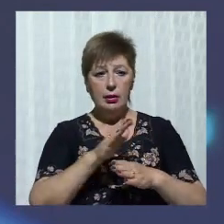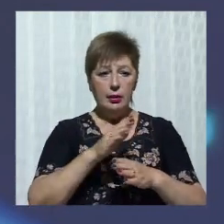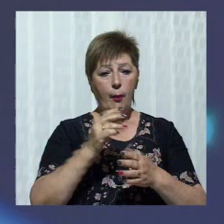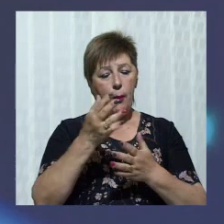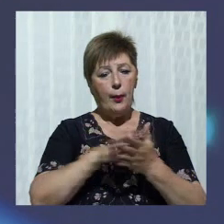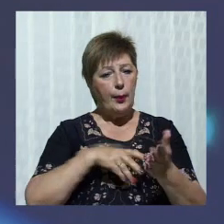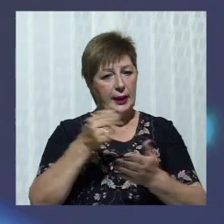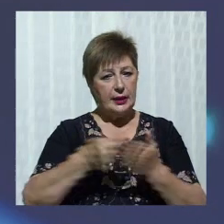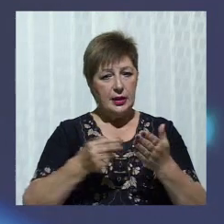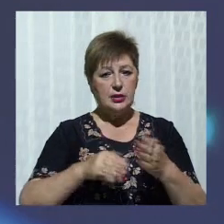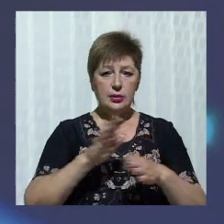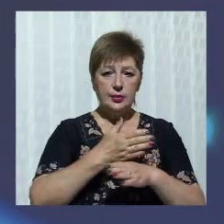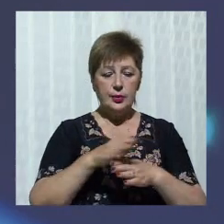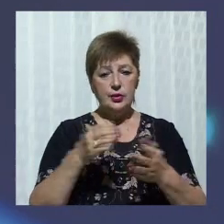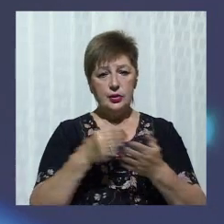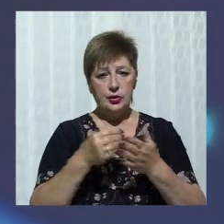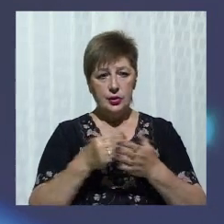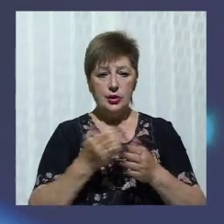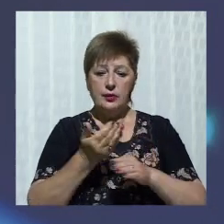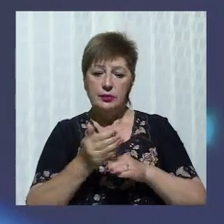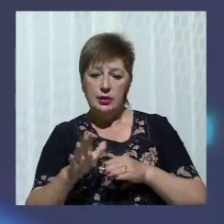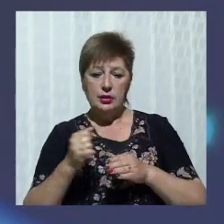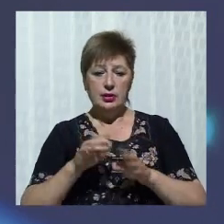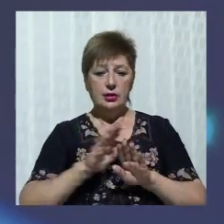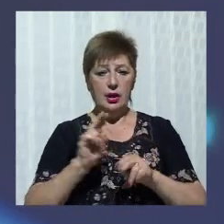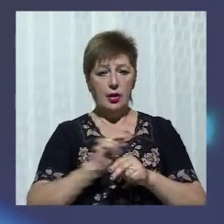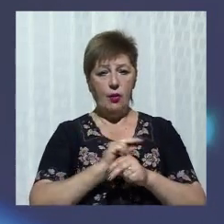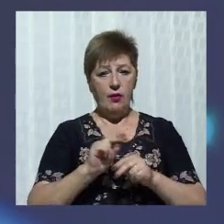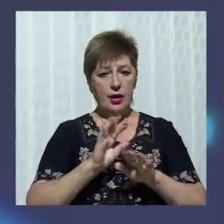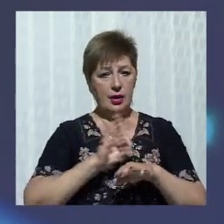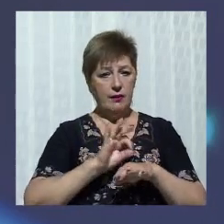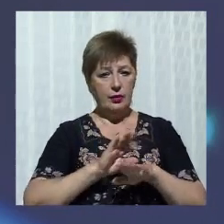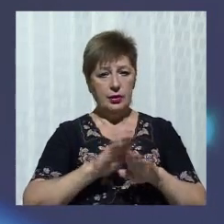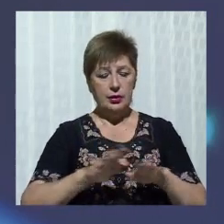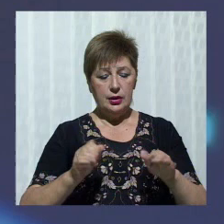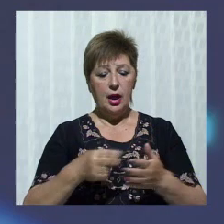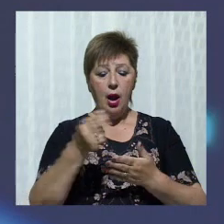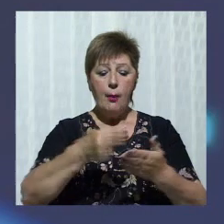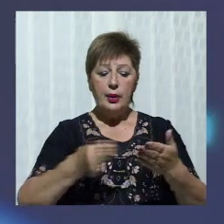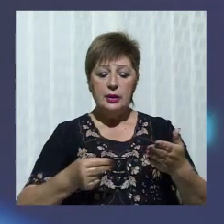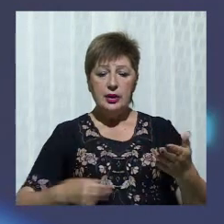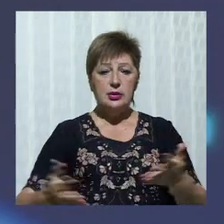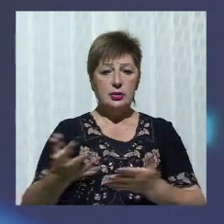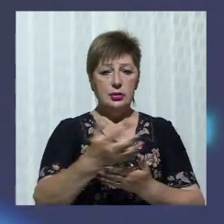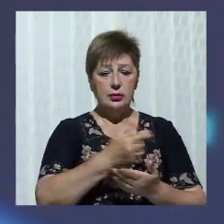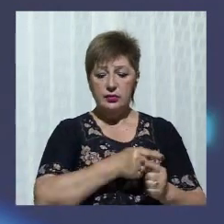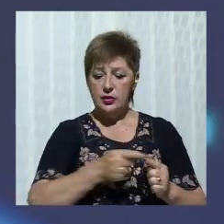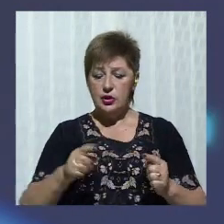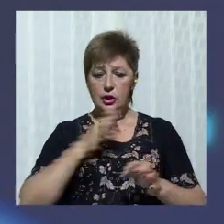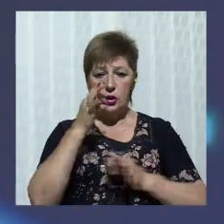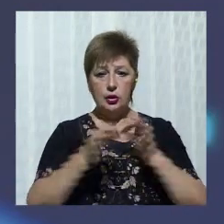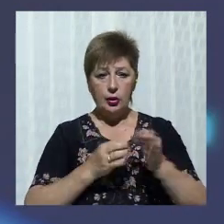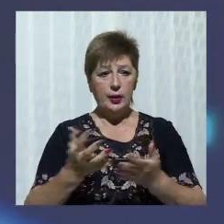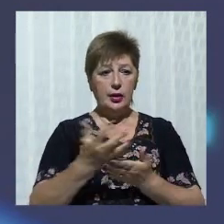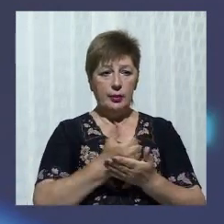святкування Дня міста на лікування хворих дітей. Петиція впродовж доби набрала необхідну тисячу голосів, але її так